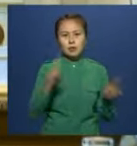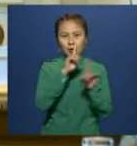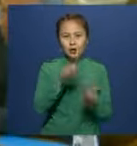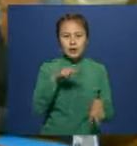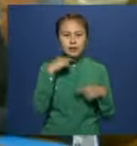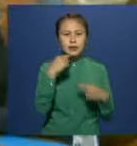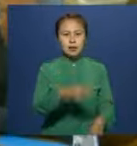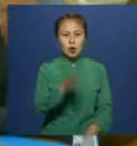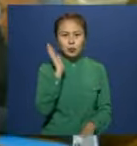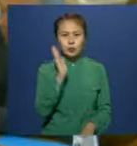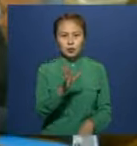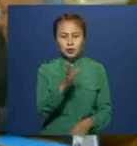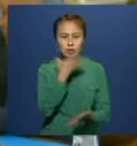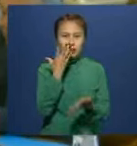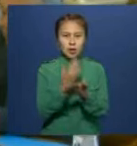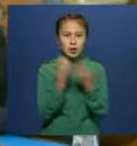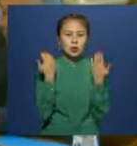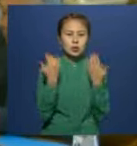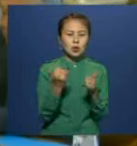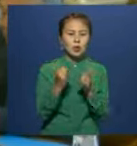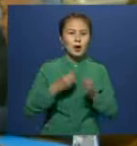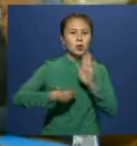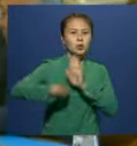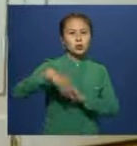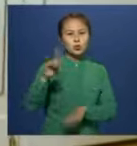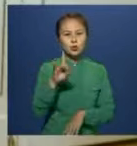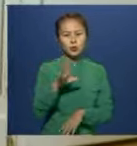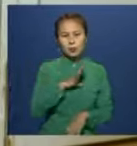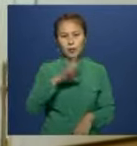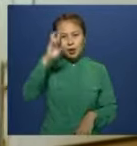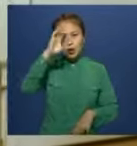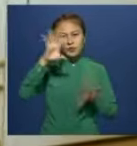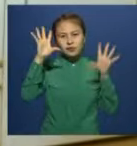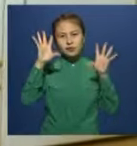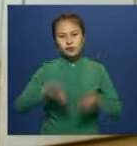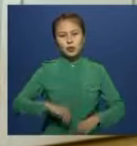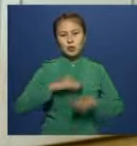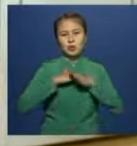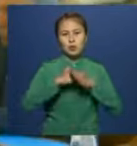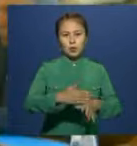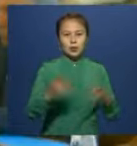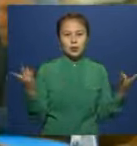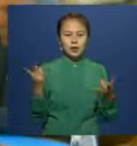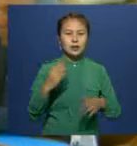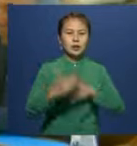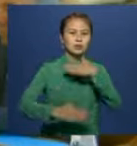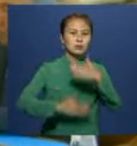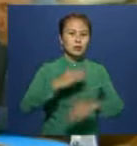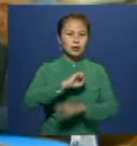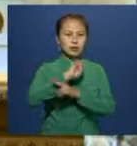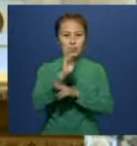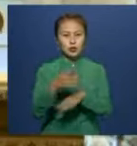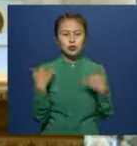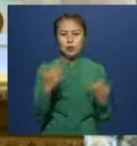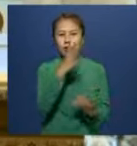рөл атқаратына Назар Аударда осы саланың нұғай үшін мемлекет тарапына барлық қажет жағдайлар жасалуда. Киностудия жоғар дәрежел жабдықтармен